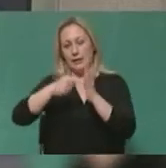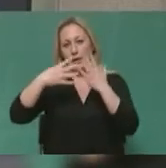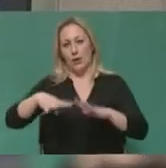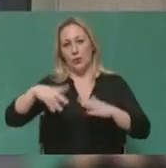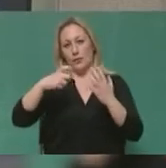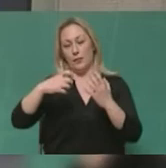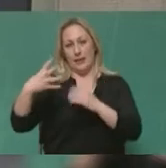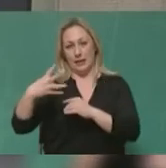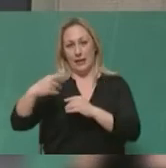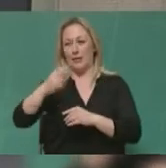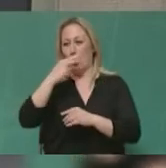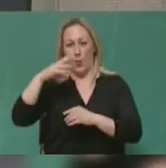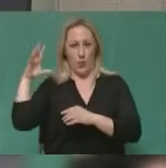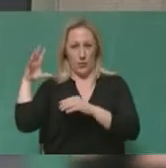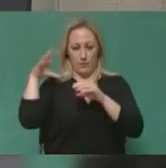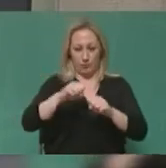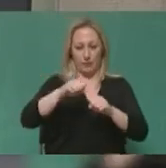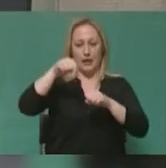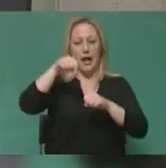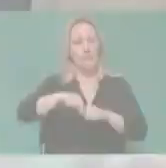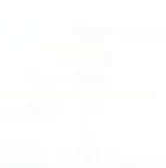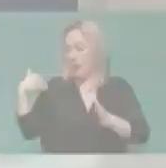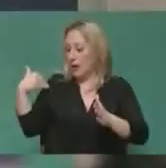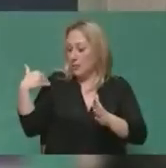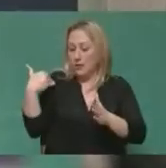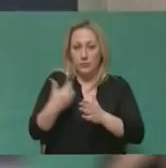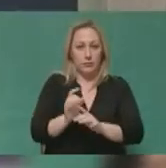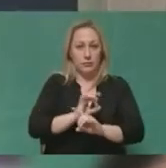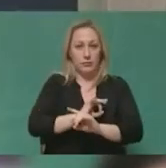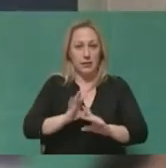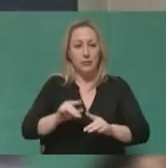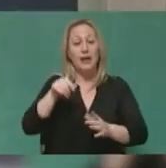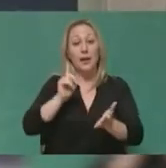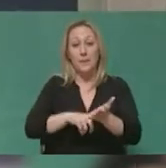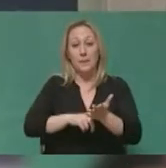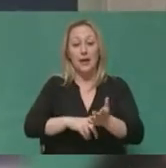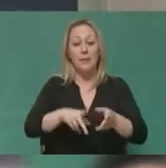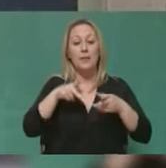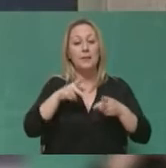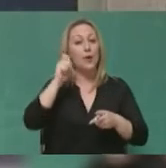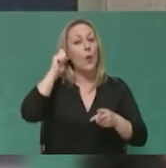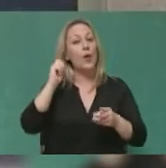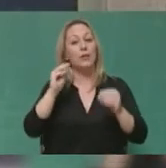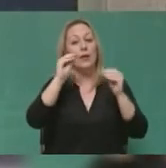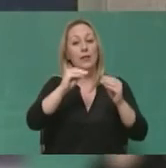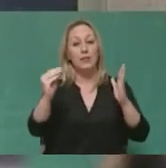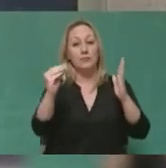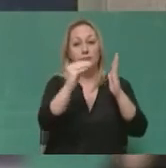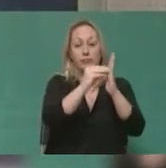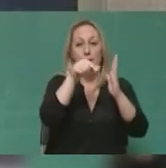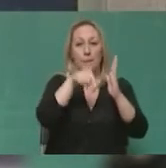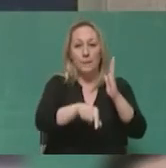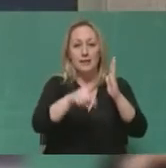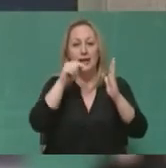έγινε επί προηγούμενων διοικητήσεων, άρχισε σιγά σιγά να γίνεται τώρα. Η αποκατάσταση κάποιων ονομάτων που μπήκαν βία χωρίς την έγκριση